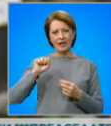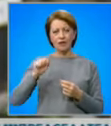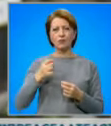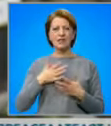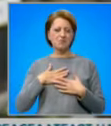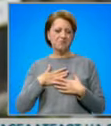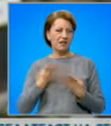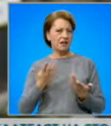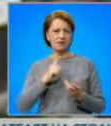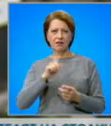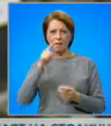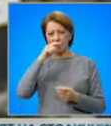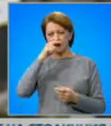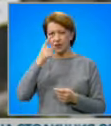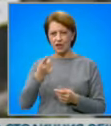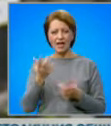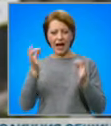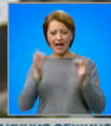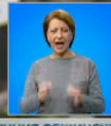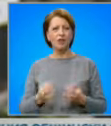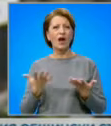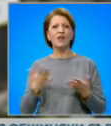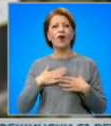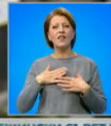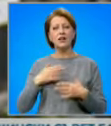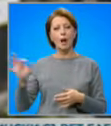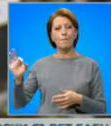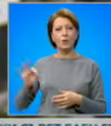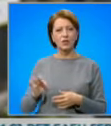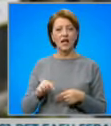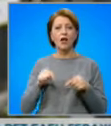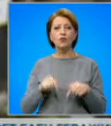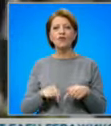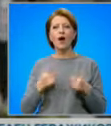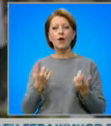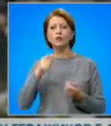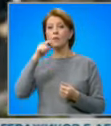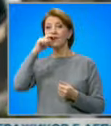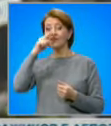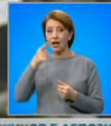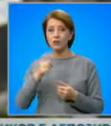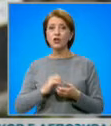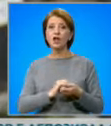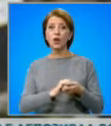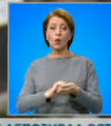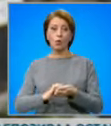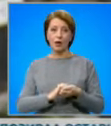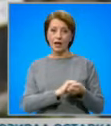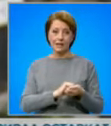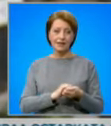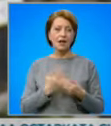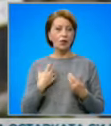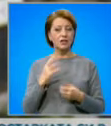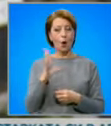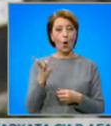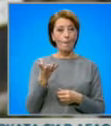няма значение реално точно какъв е нашия процент. Това, което е важно, е, че коалицията, която